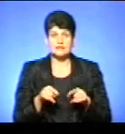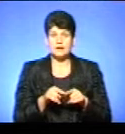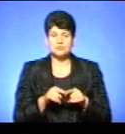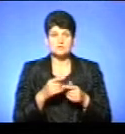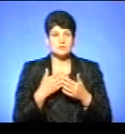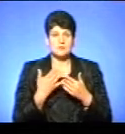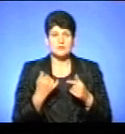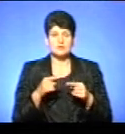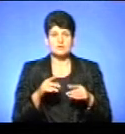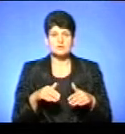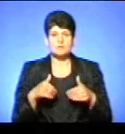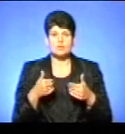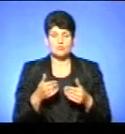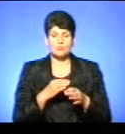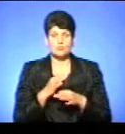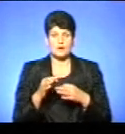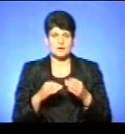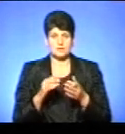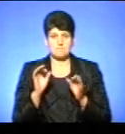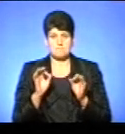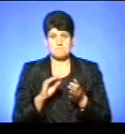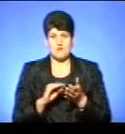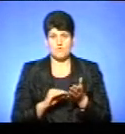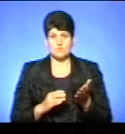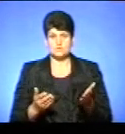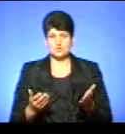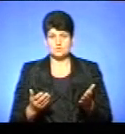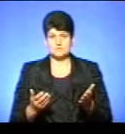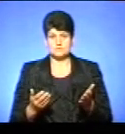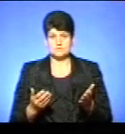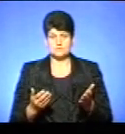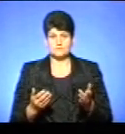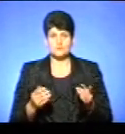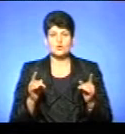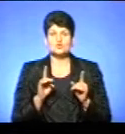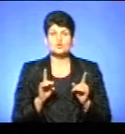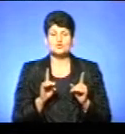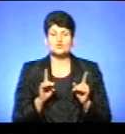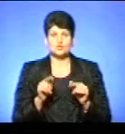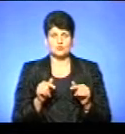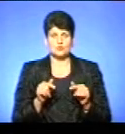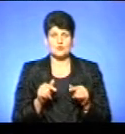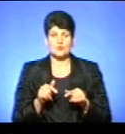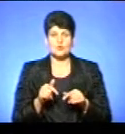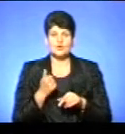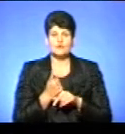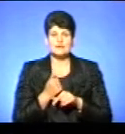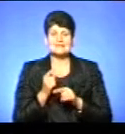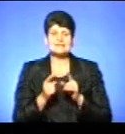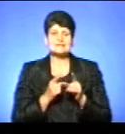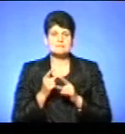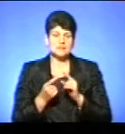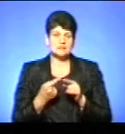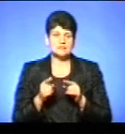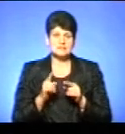пропонований оцей проєкт правопису. Ну, щодо таких ще основних змін, це все